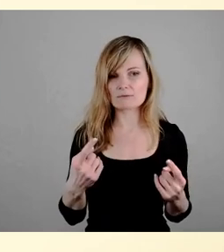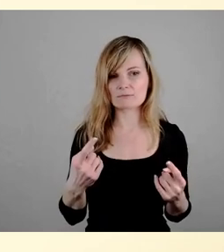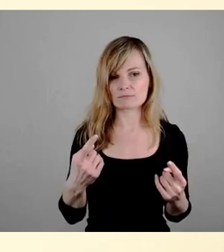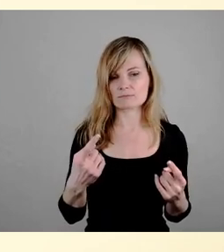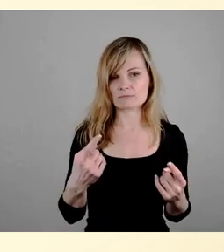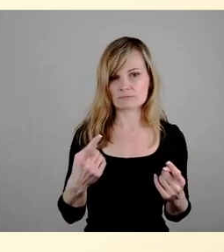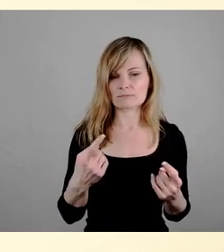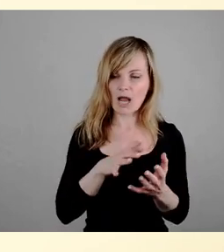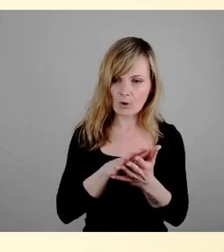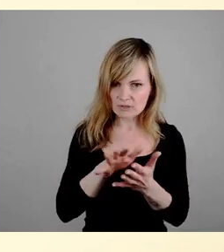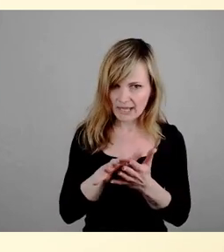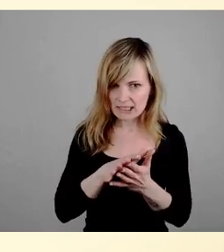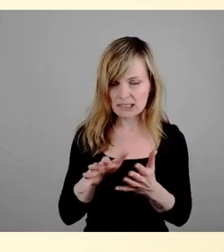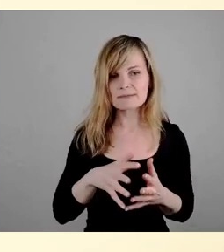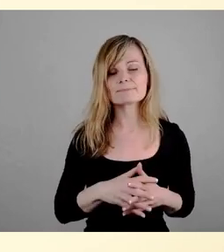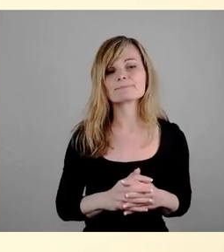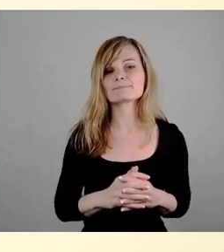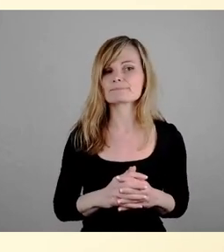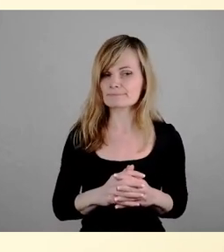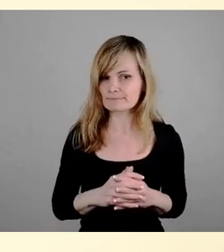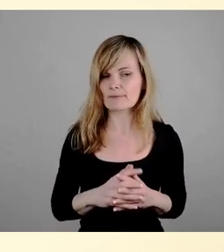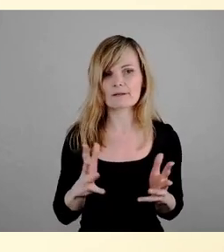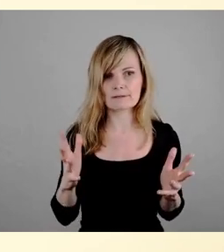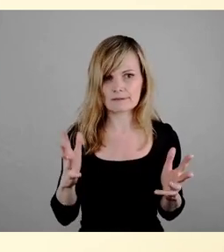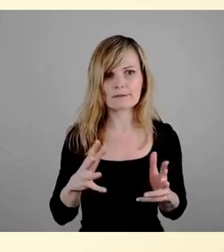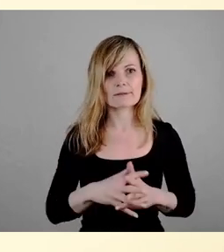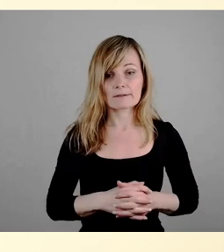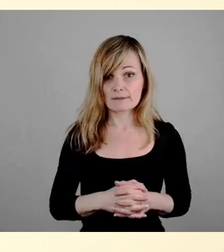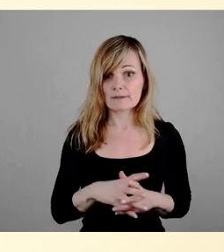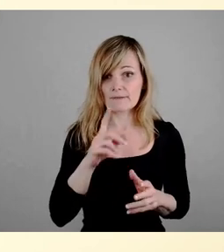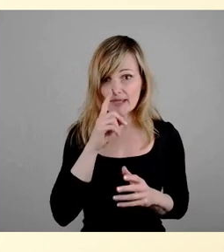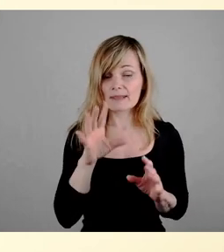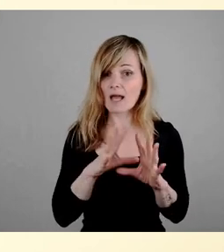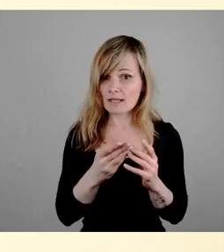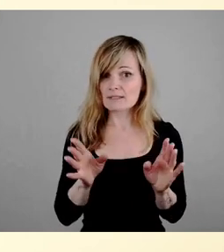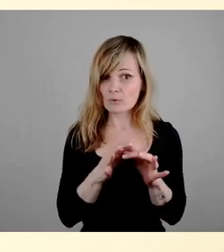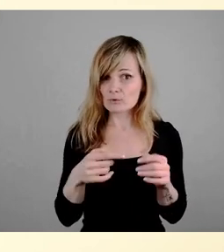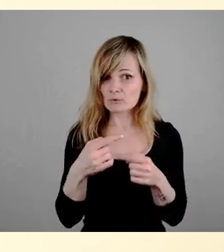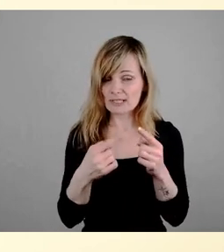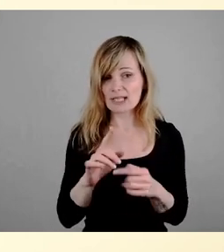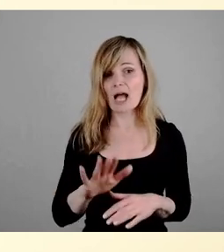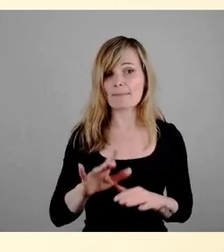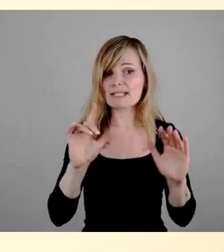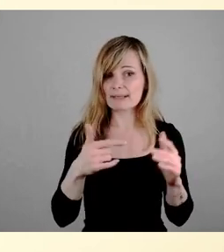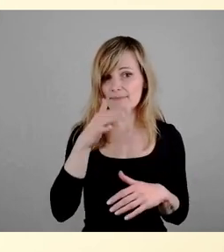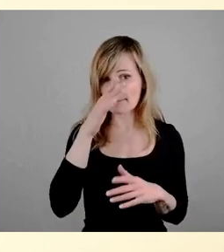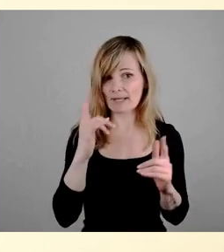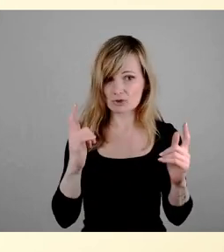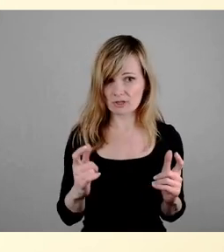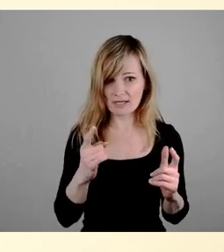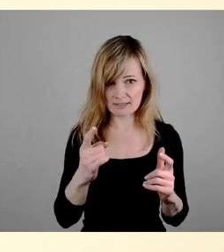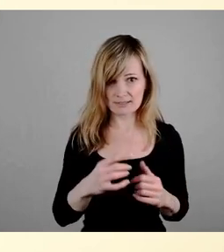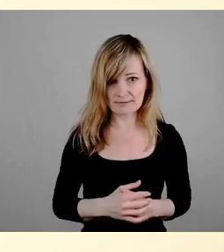auswerten. Er wird, entsprechend alles funktioniert, am 7. April starten. Dann werden die